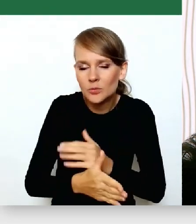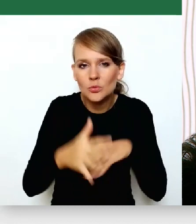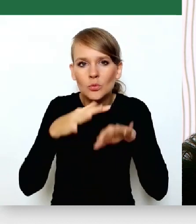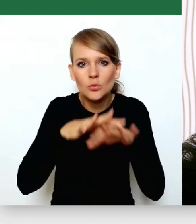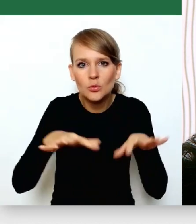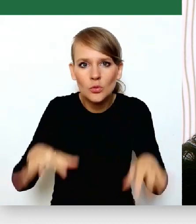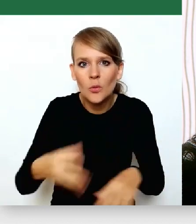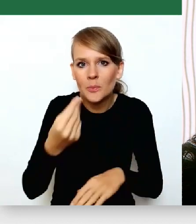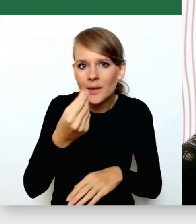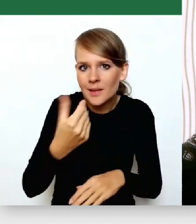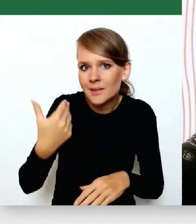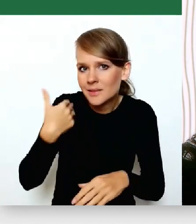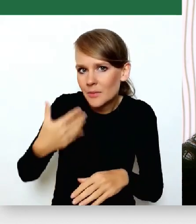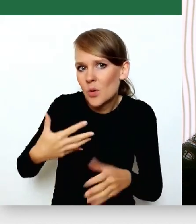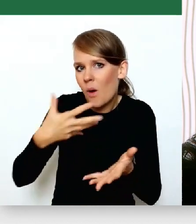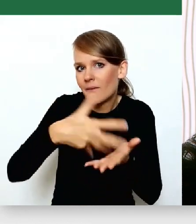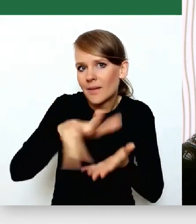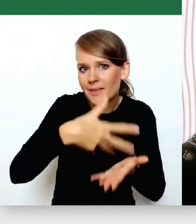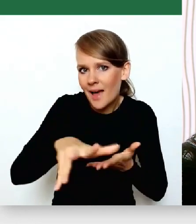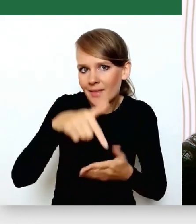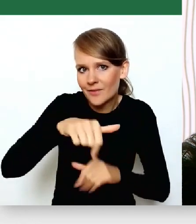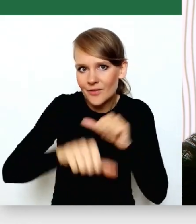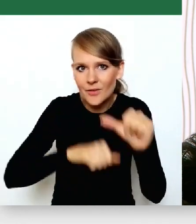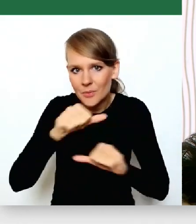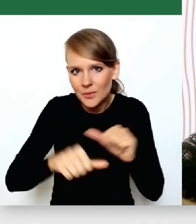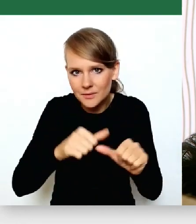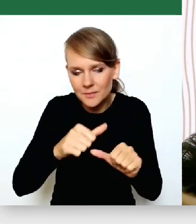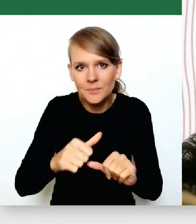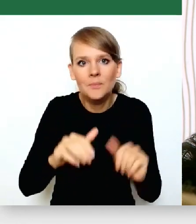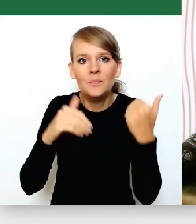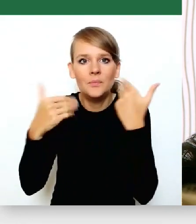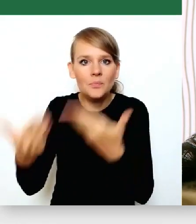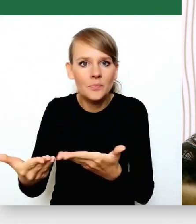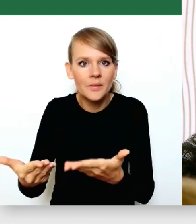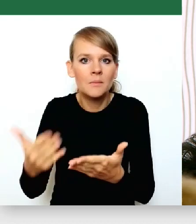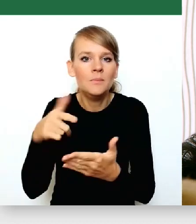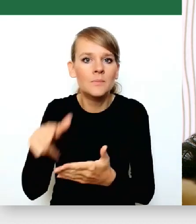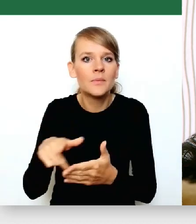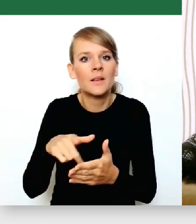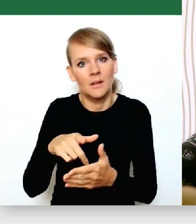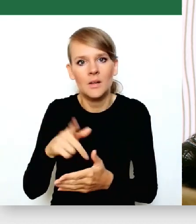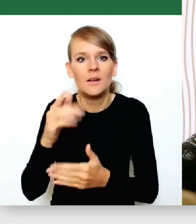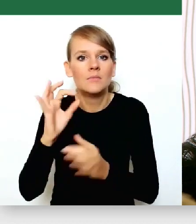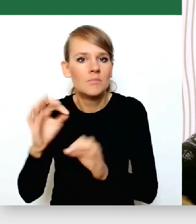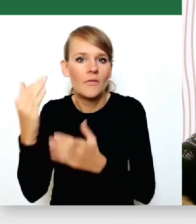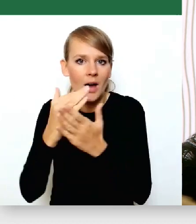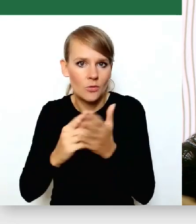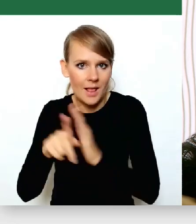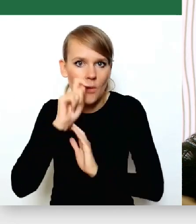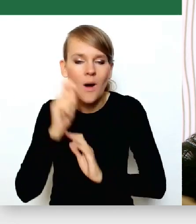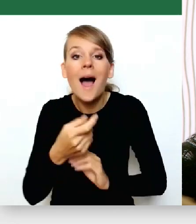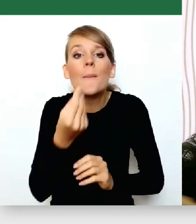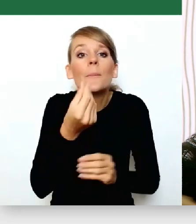wyłożyli w tym roku na takie warunki dla Ukraińców, jakie są. Skąd wziąć te pieniądze?